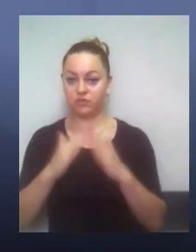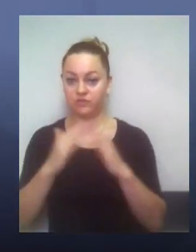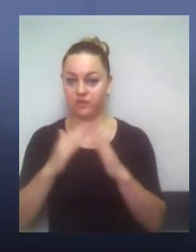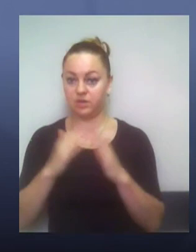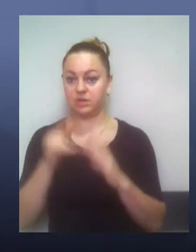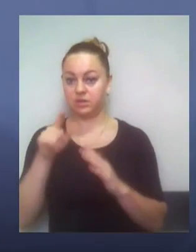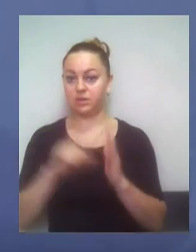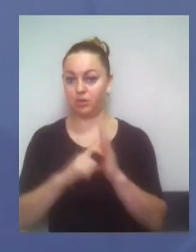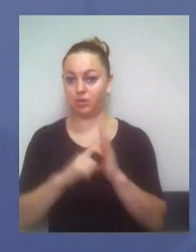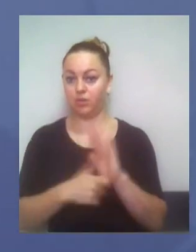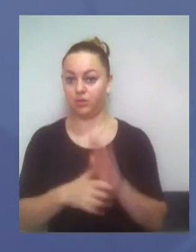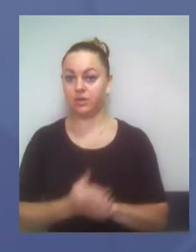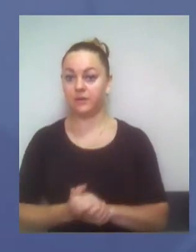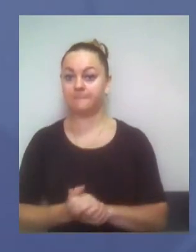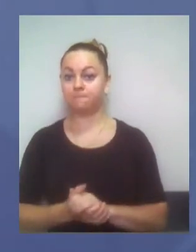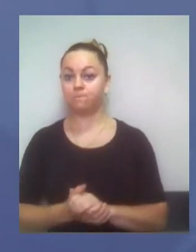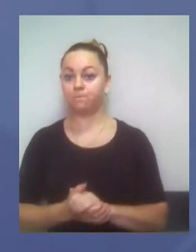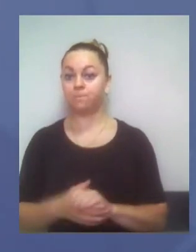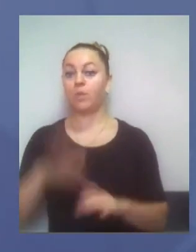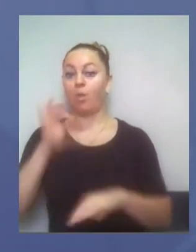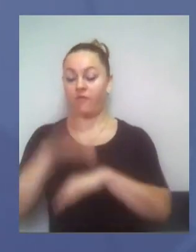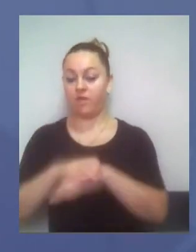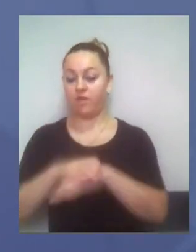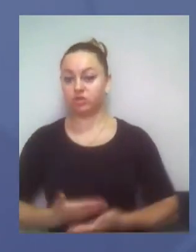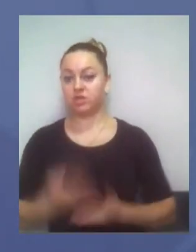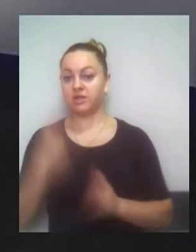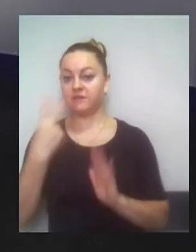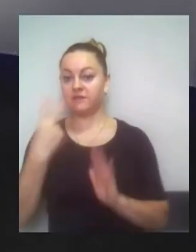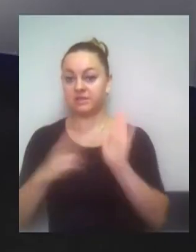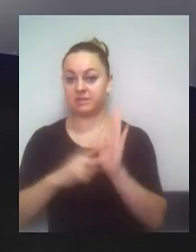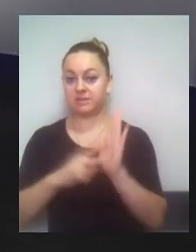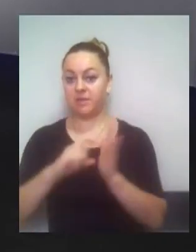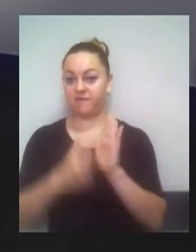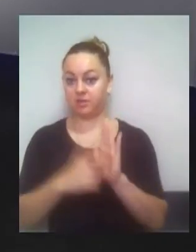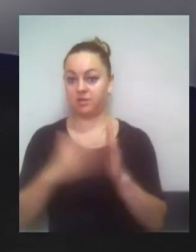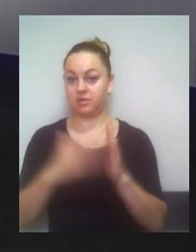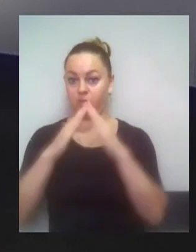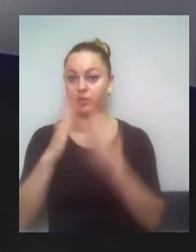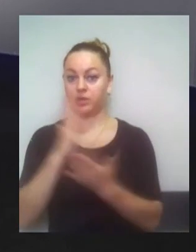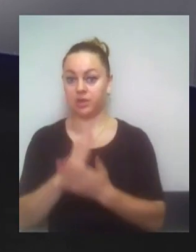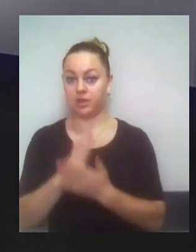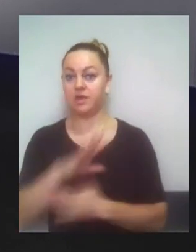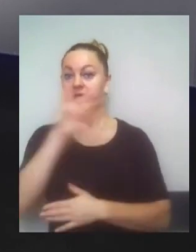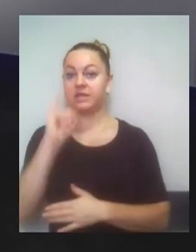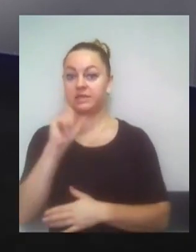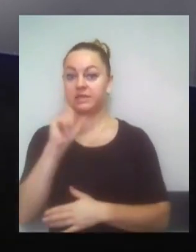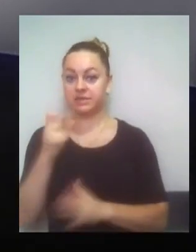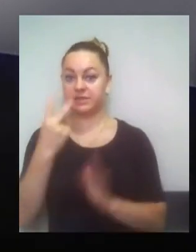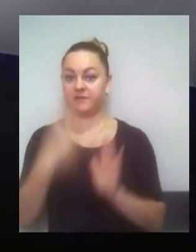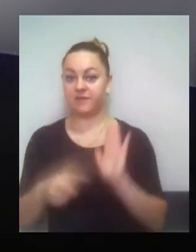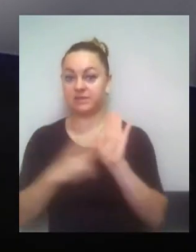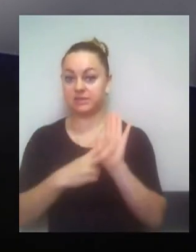всього в цьому будинку проживають 27 людей? Да, да, 27 квартир. То есть у нас підписи з 17